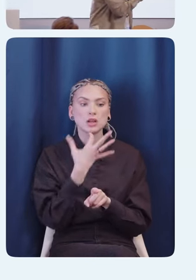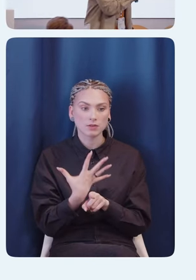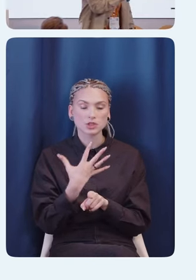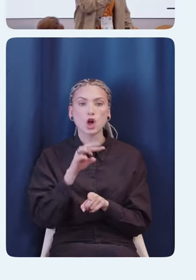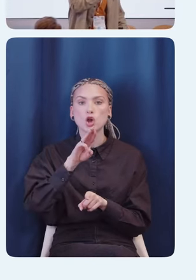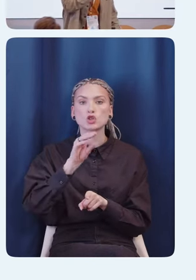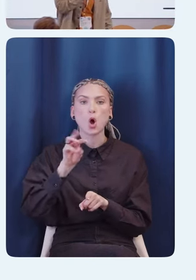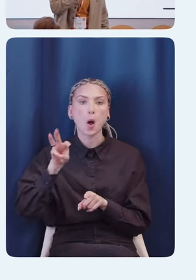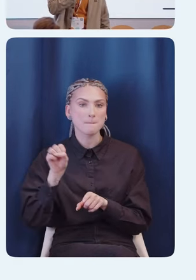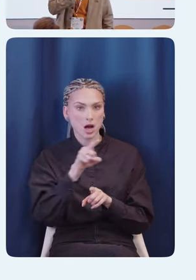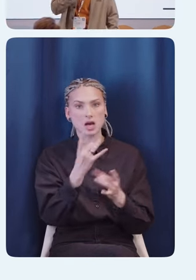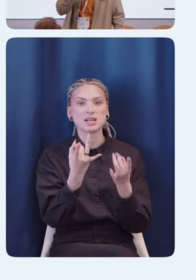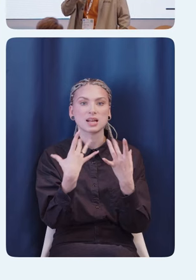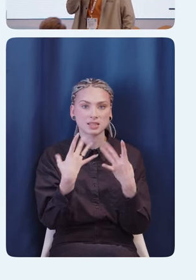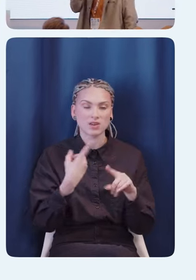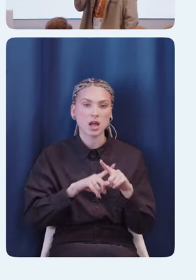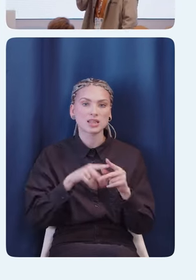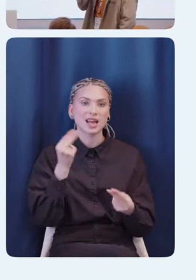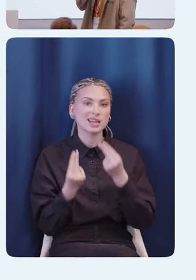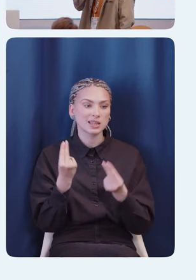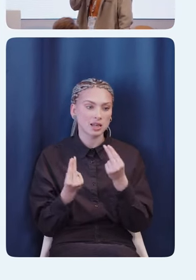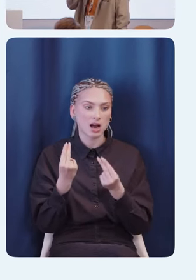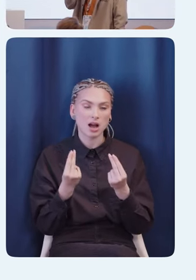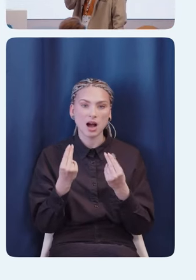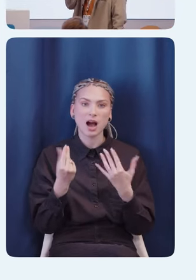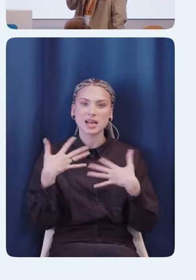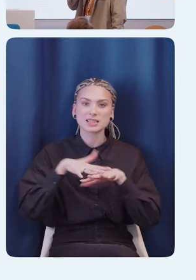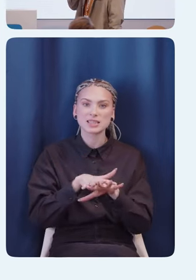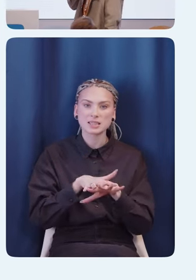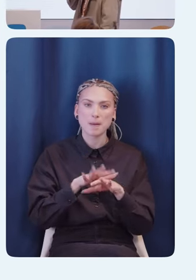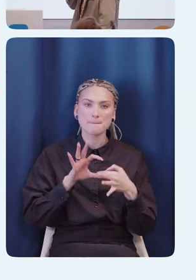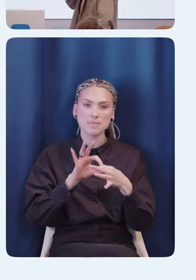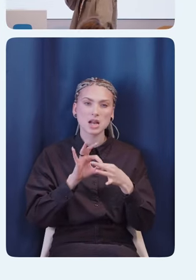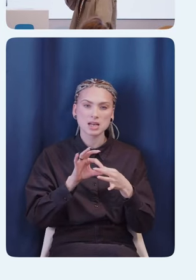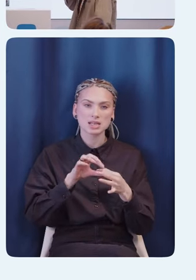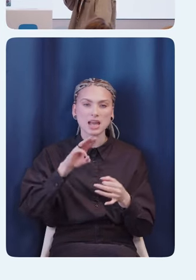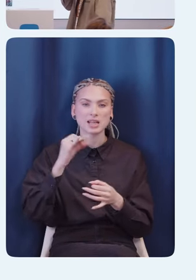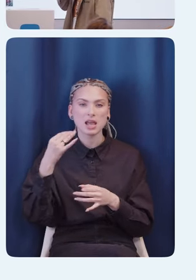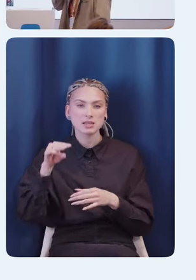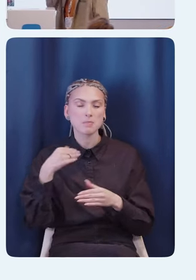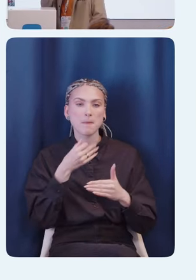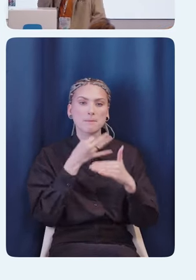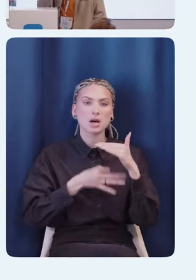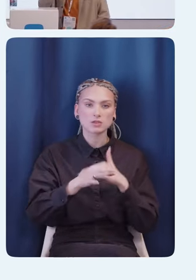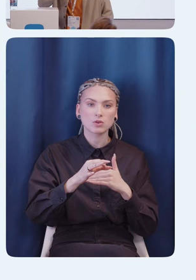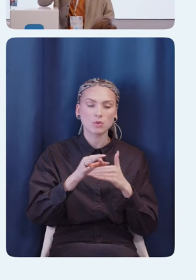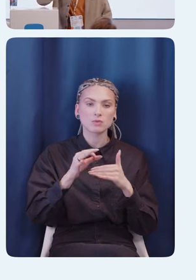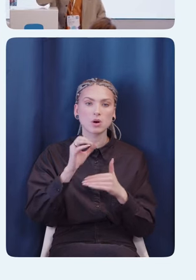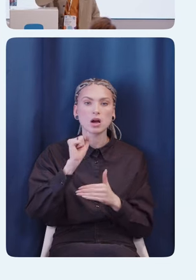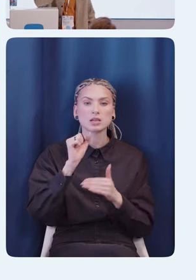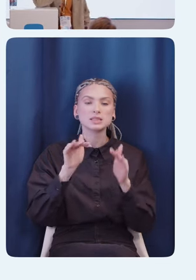Темыч мне про него тоже рассказывал. Это UI accessibility trade. То есть, мы подсказываем операционной системе iOS,